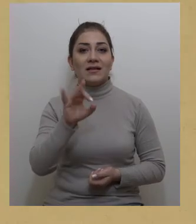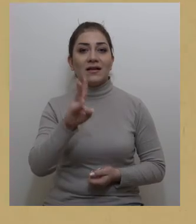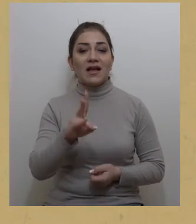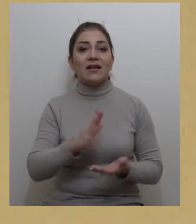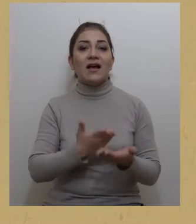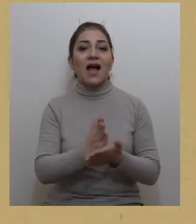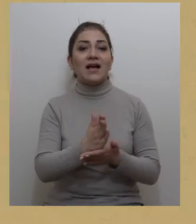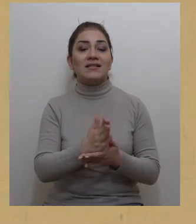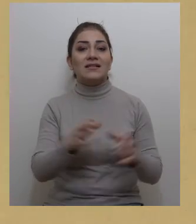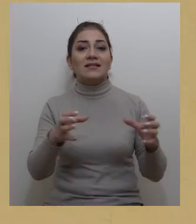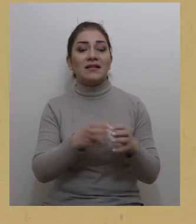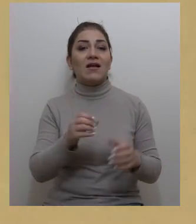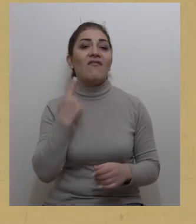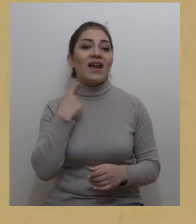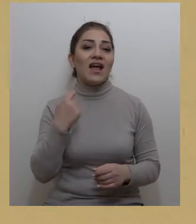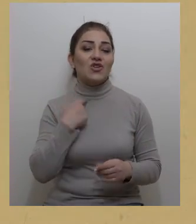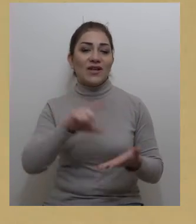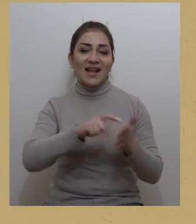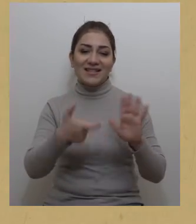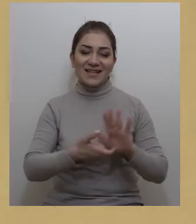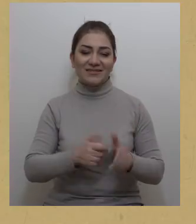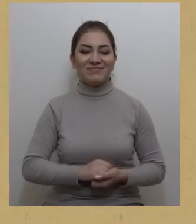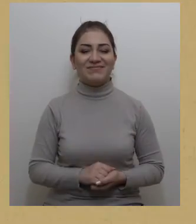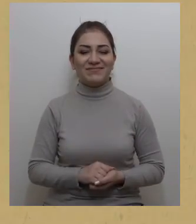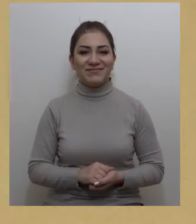կաղաքացիական ասաբլեայի վանածորի գրասենյակ։